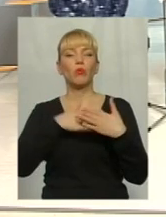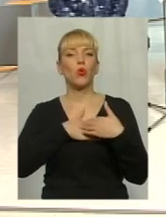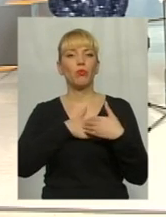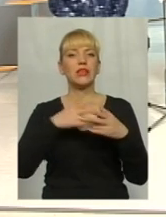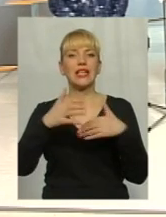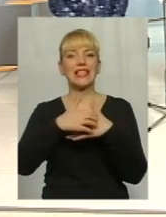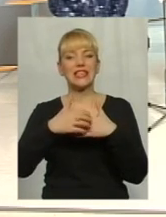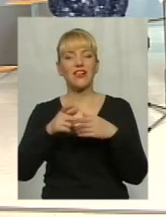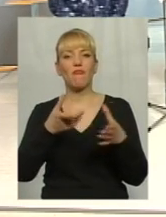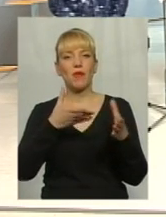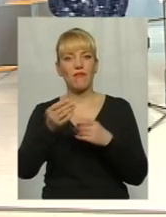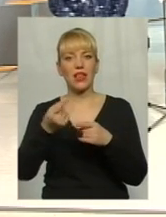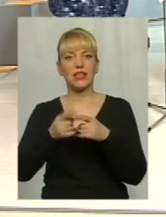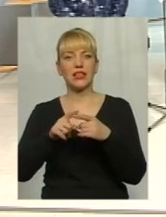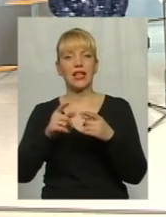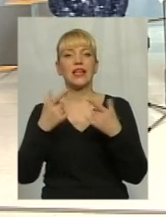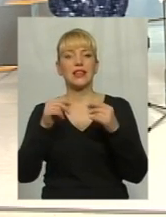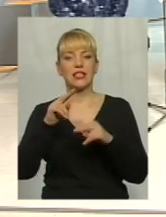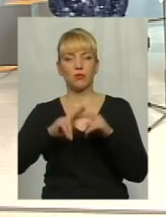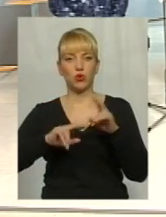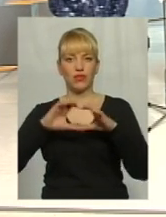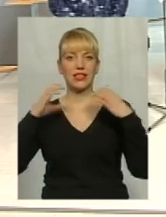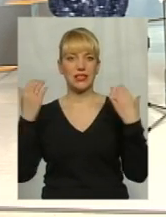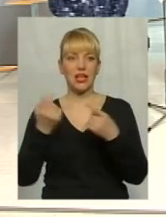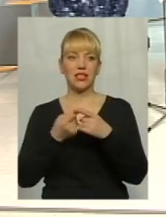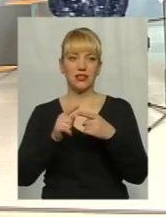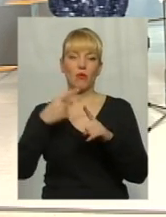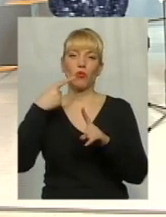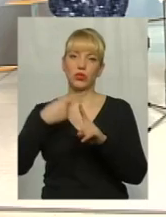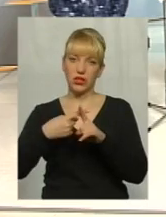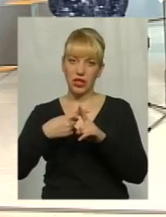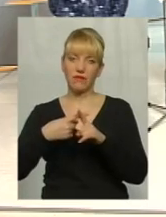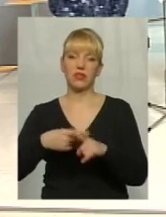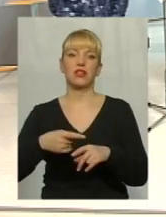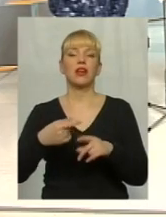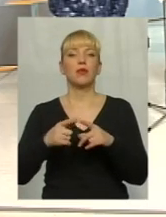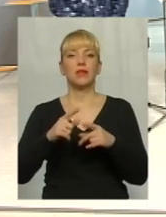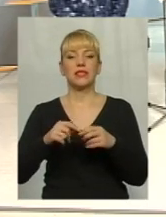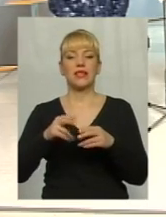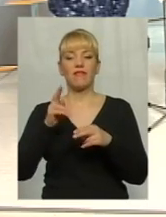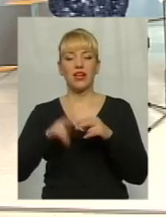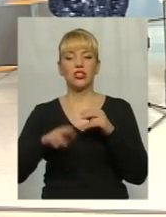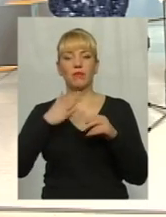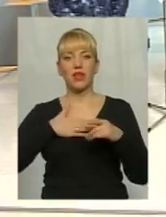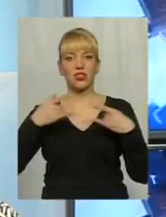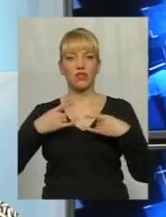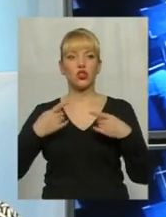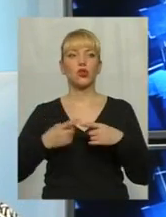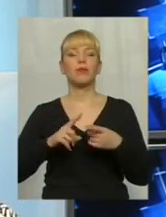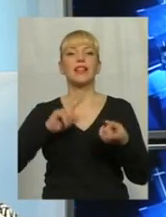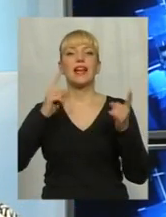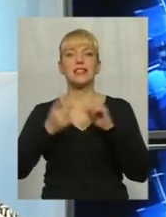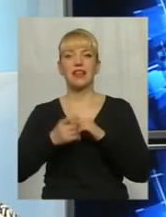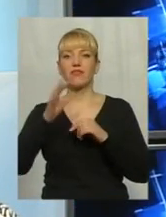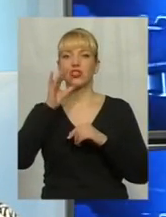де збудувати стадіон, то я думаю, на цій такій позитивній ноті завершимося ж таки наш ефір, щоб нарешті настав той час, коли ми не